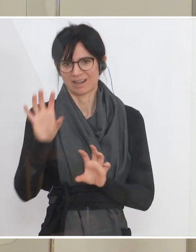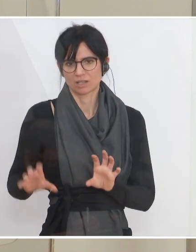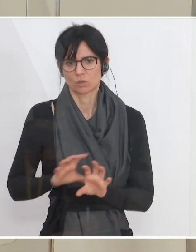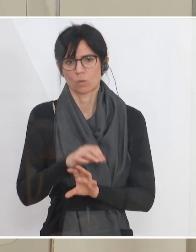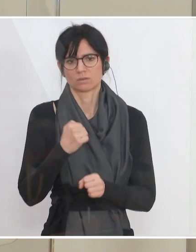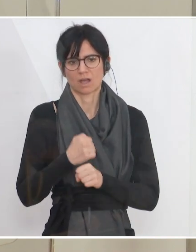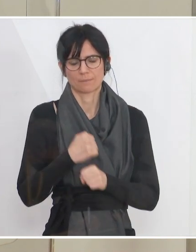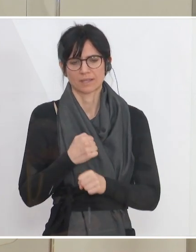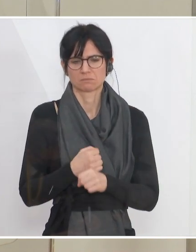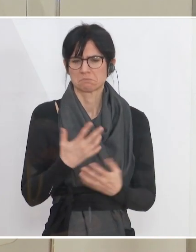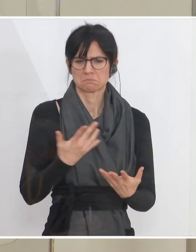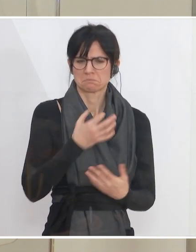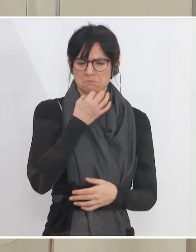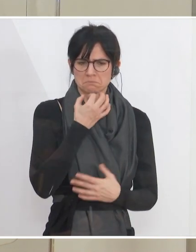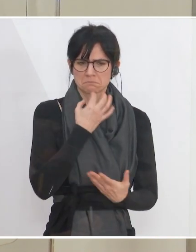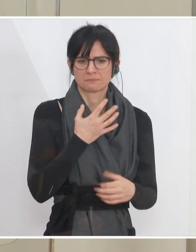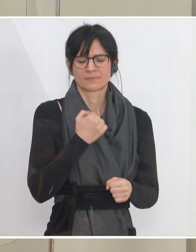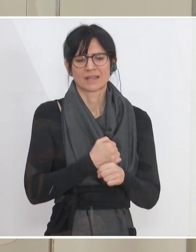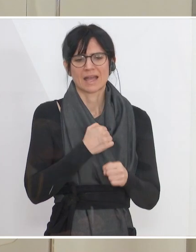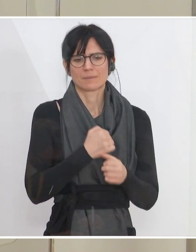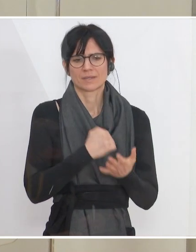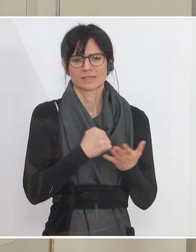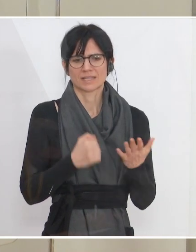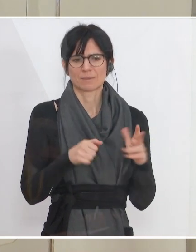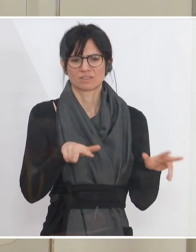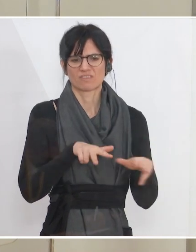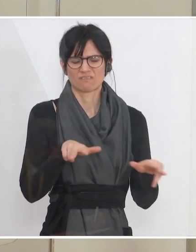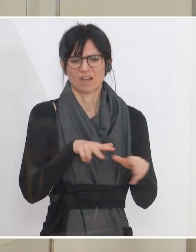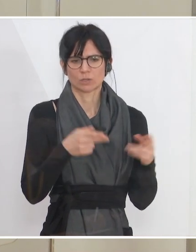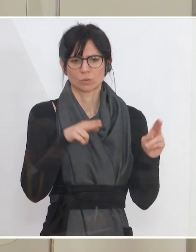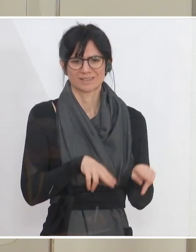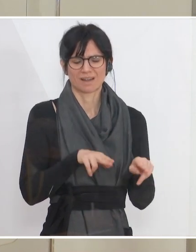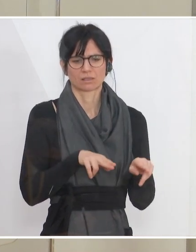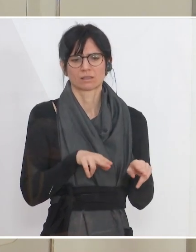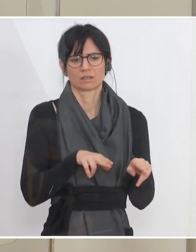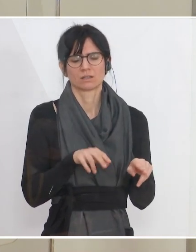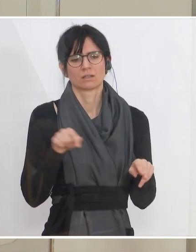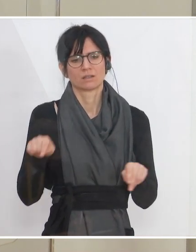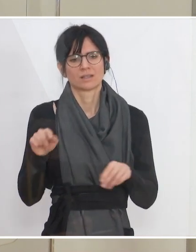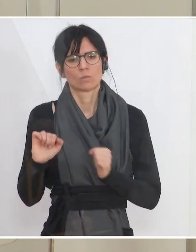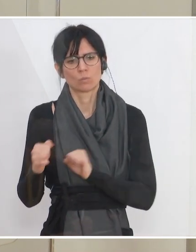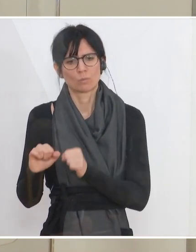Was tun wir ganz konkret? Im AMS-Verwaltungsrat wurde heute die Anhebung der